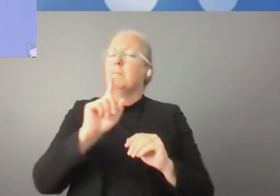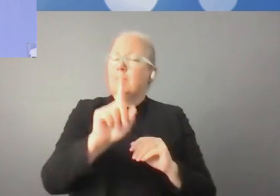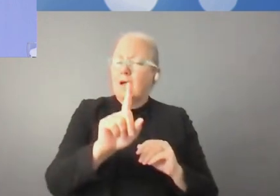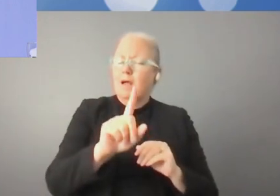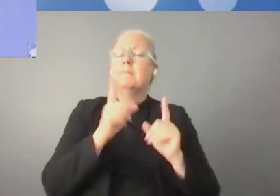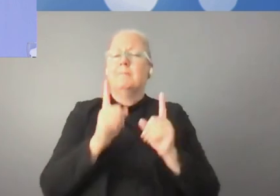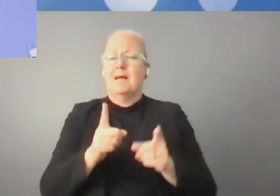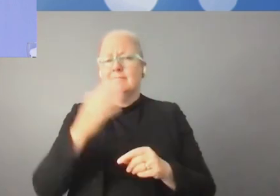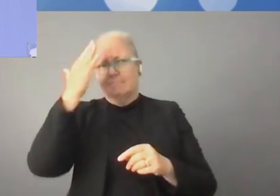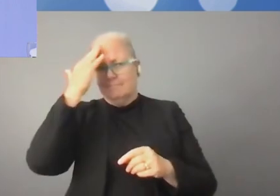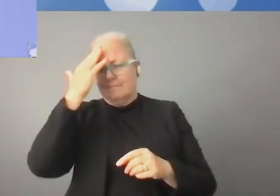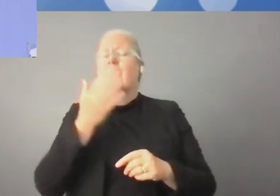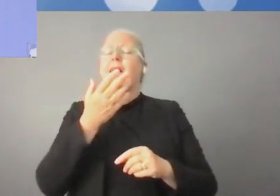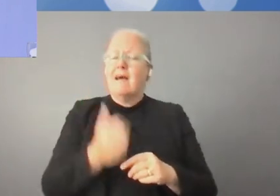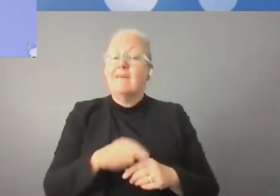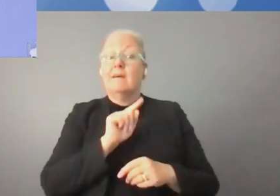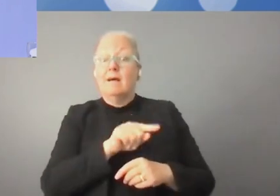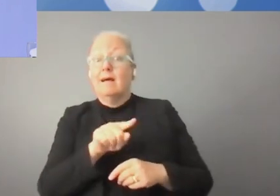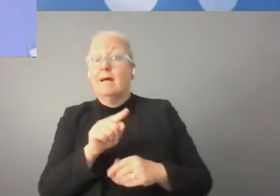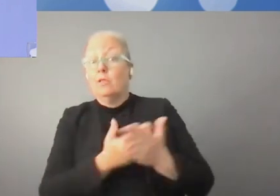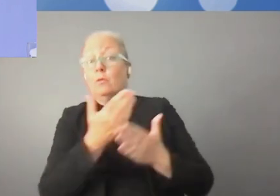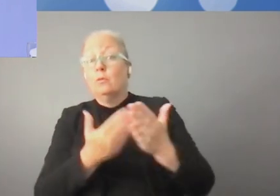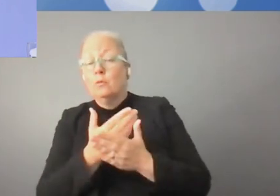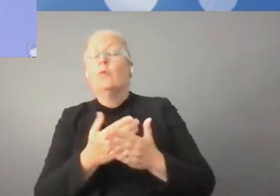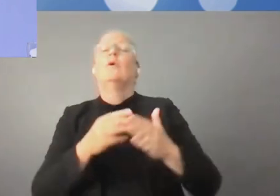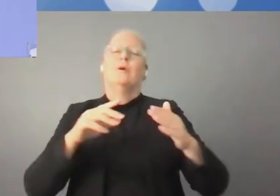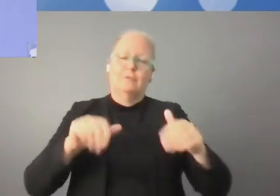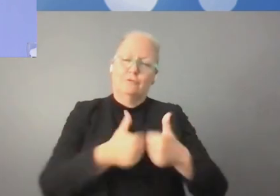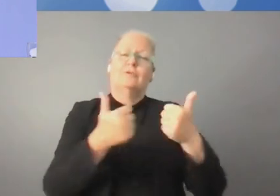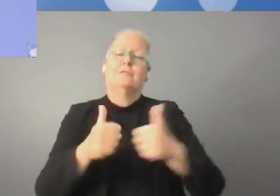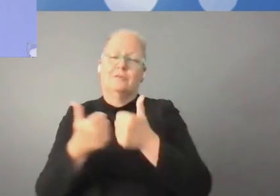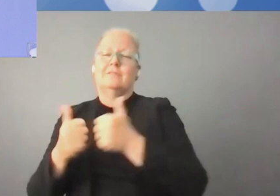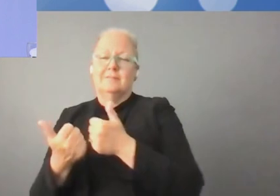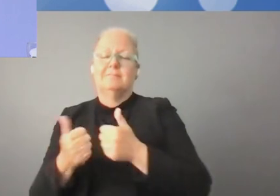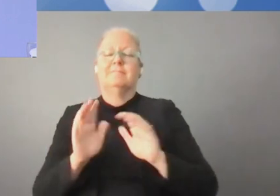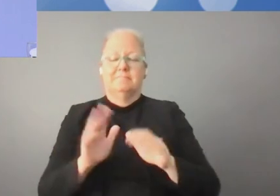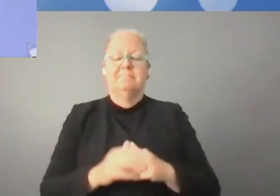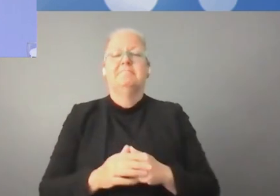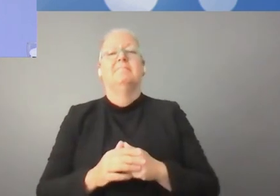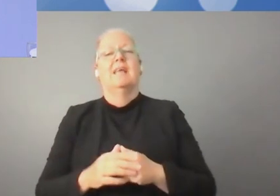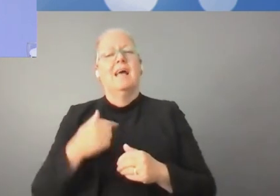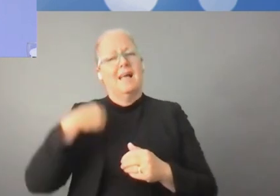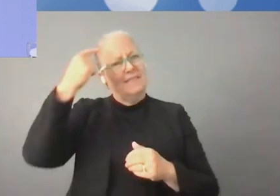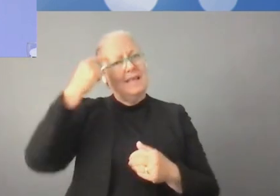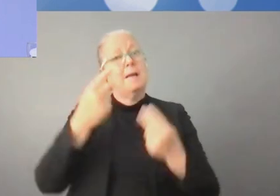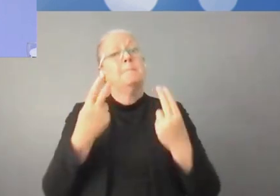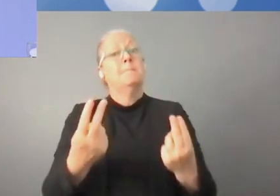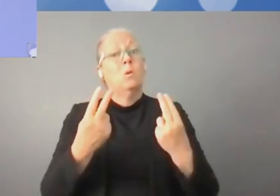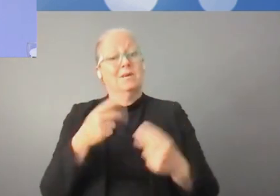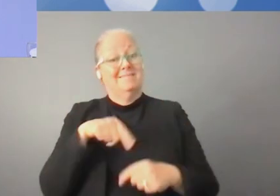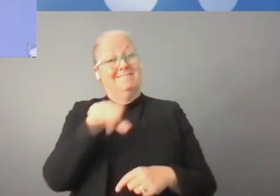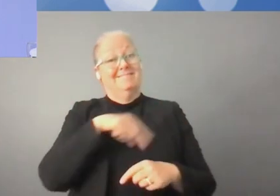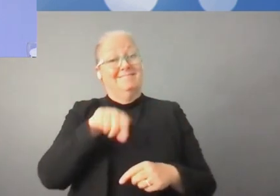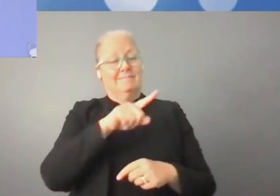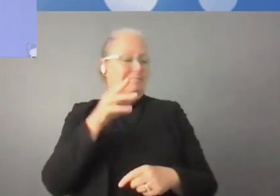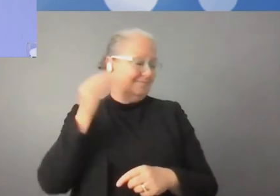Et ce qui a été souligné à plusieurs reprises, c'est l'importance de voir, de saisir les opportunités et les dangers qui sont représentés par